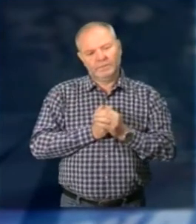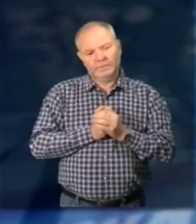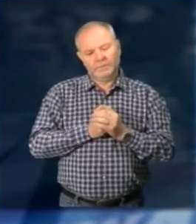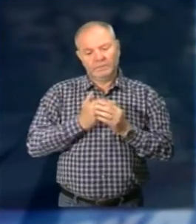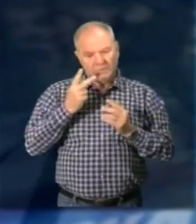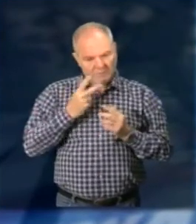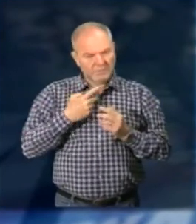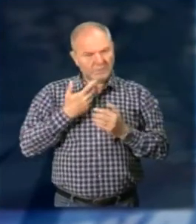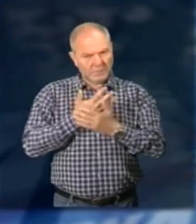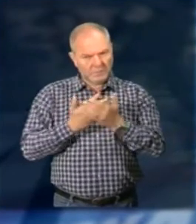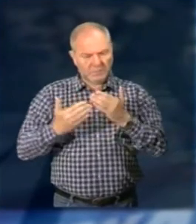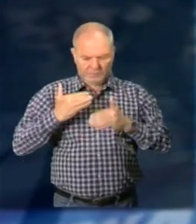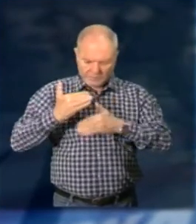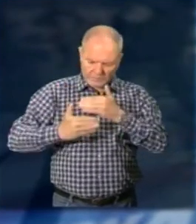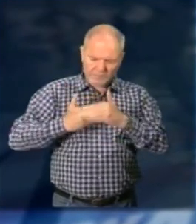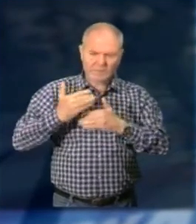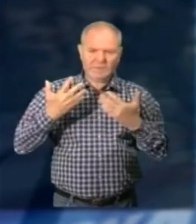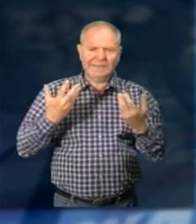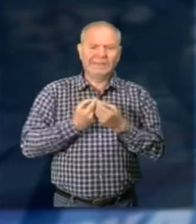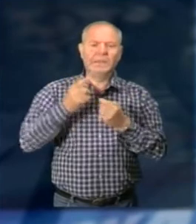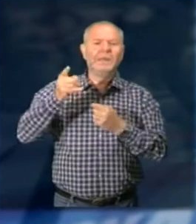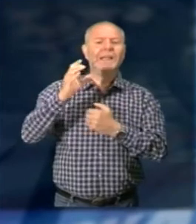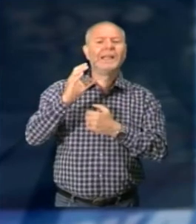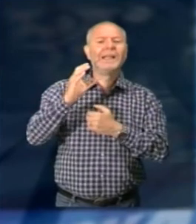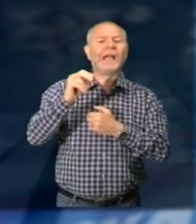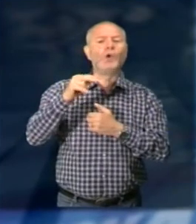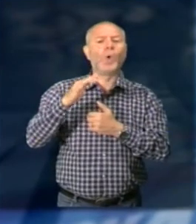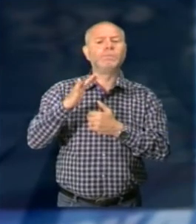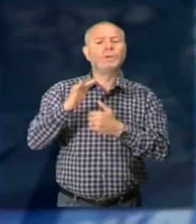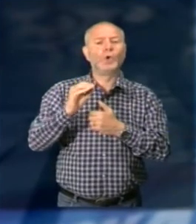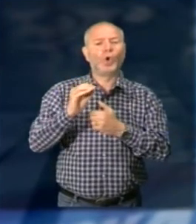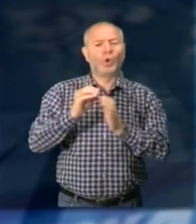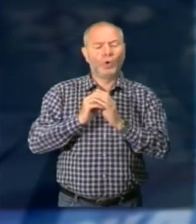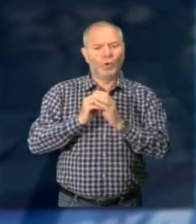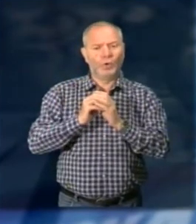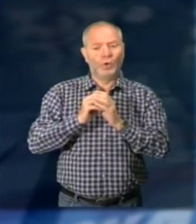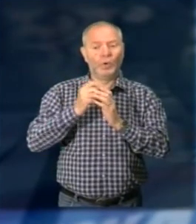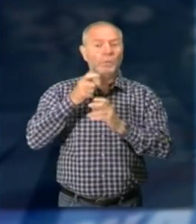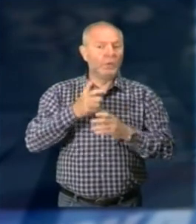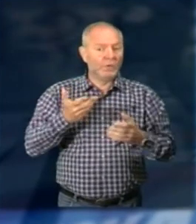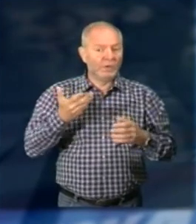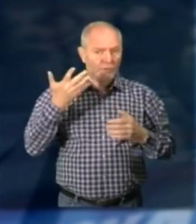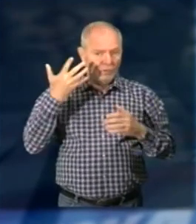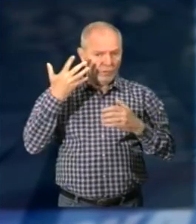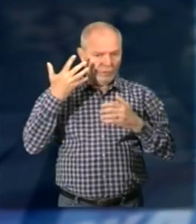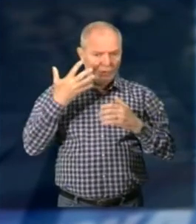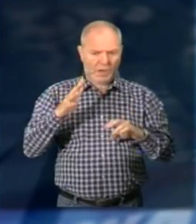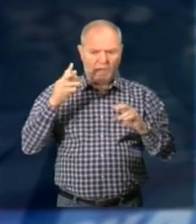voluto fare questa cosa, portarla avanti insieme, congiuntamente con Cannobbio Col comune di Cannobbio, perché già da